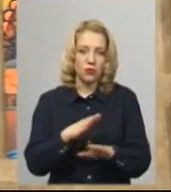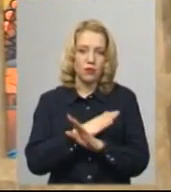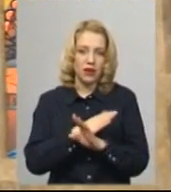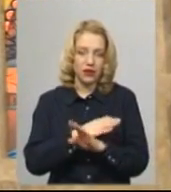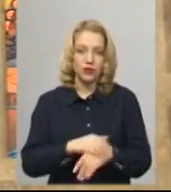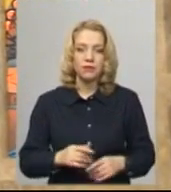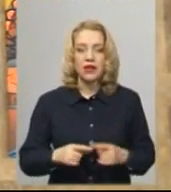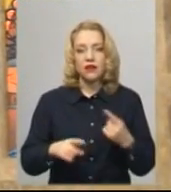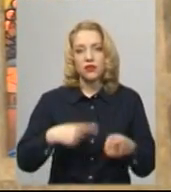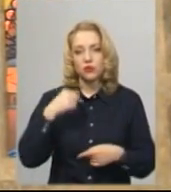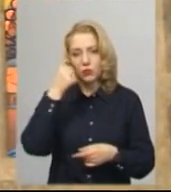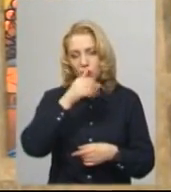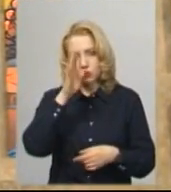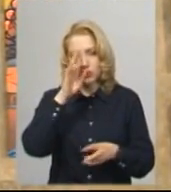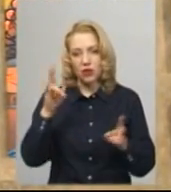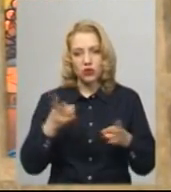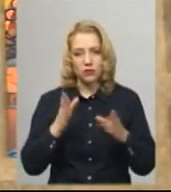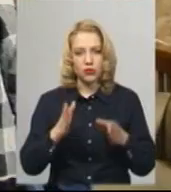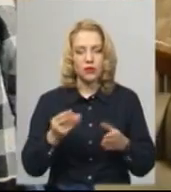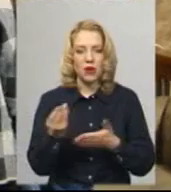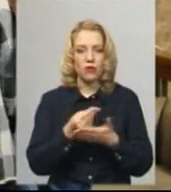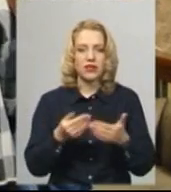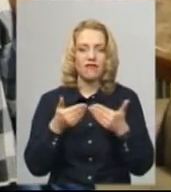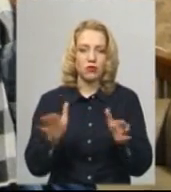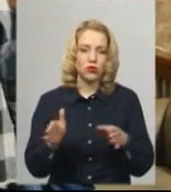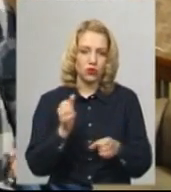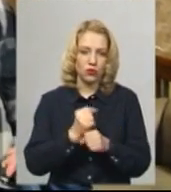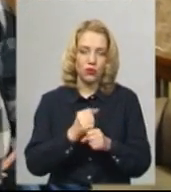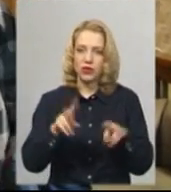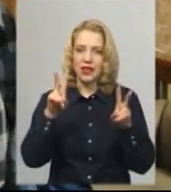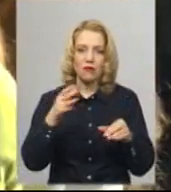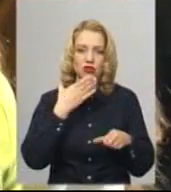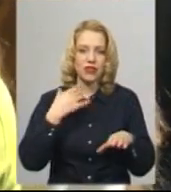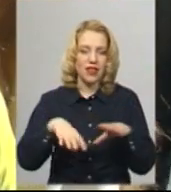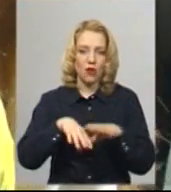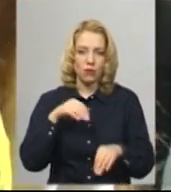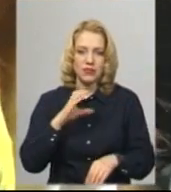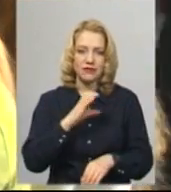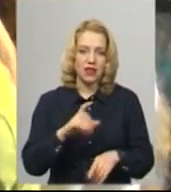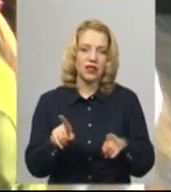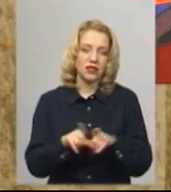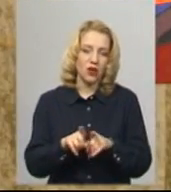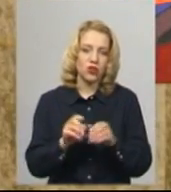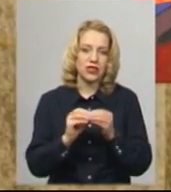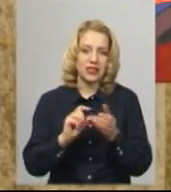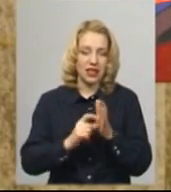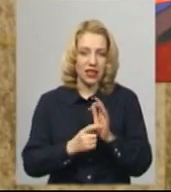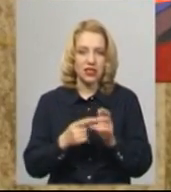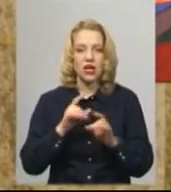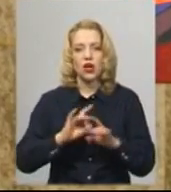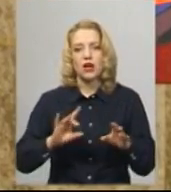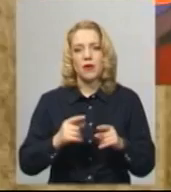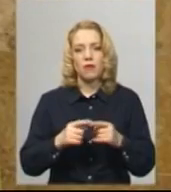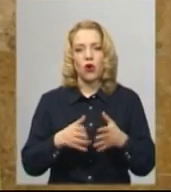У наступному році хлопцю теж треба буде малювати випускну роботу, каже, тему ще не обрав. Світлана Гулько, теж 10-класниця, розповідає про роботу